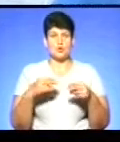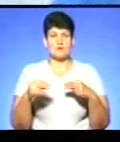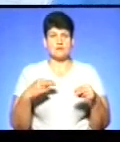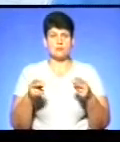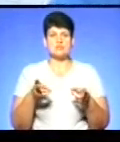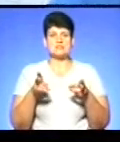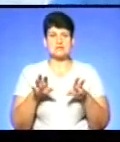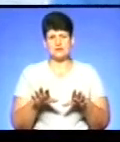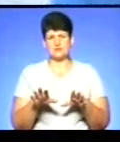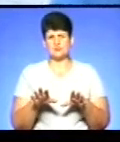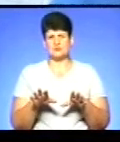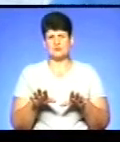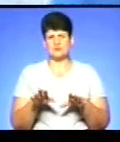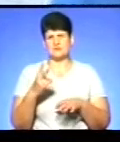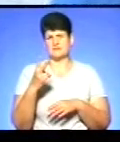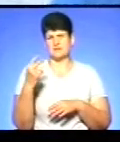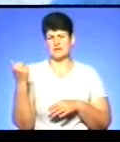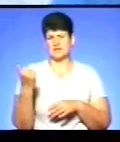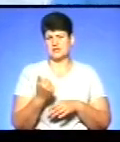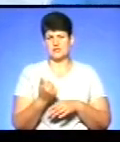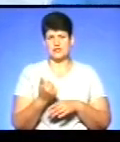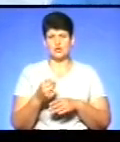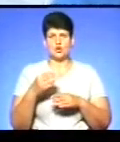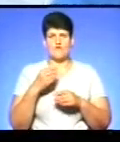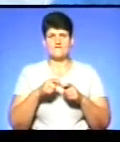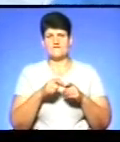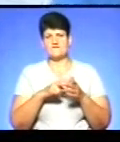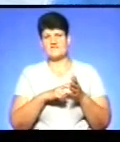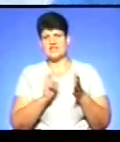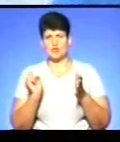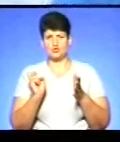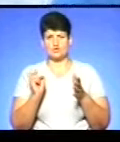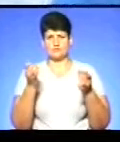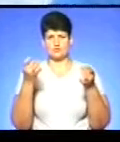залишилось буквально дві неділі до відключення на нове телебачення.